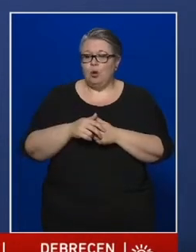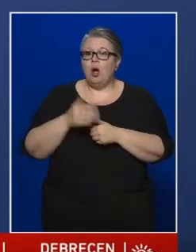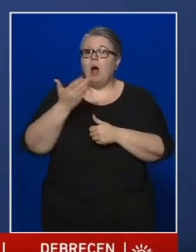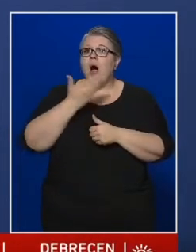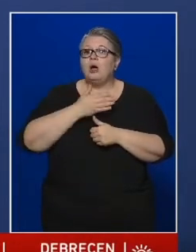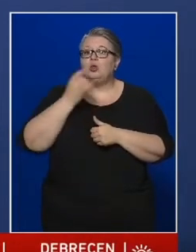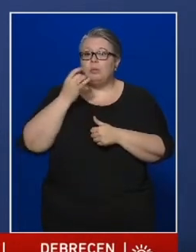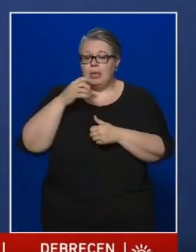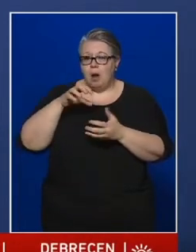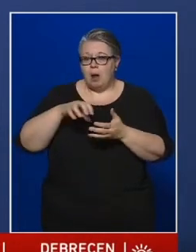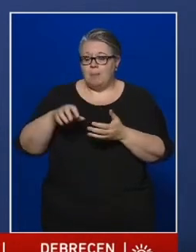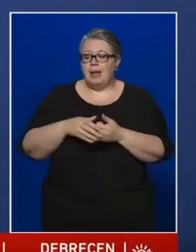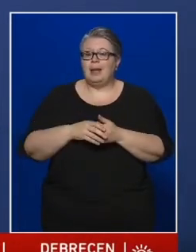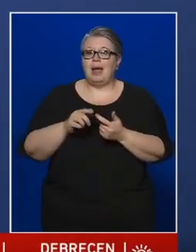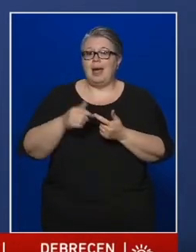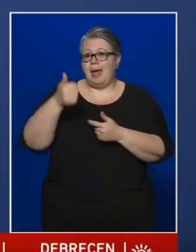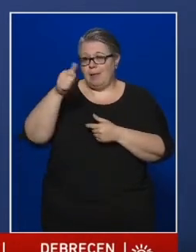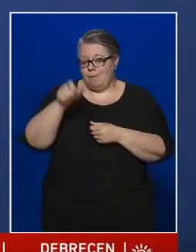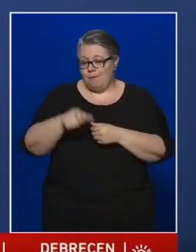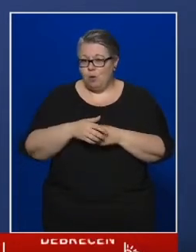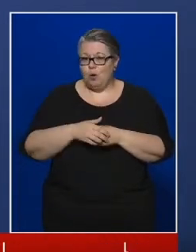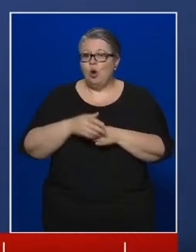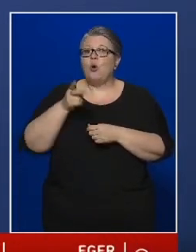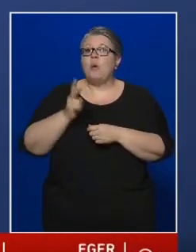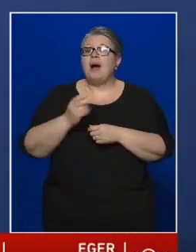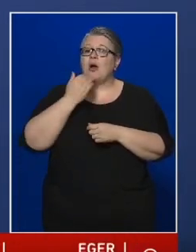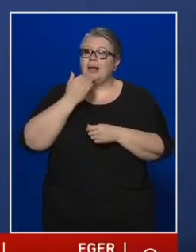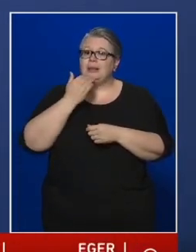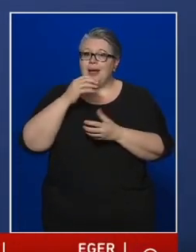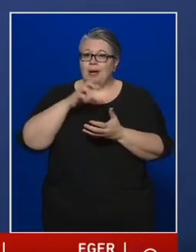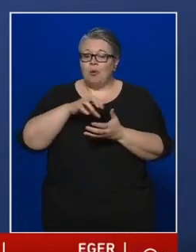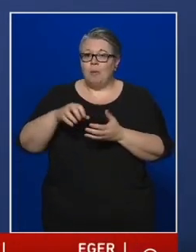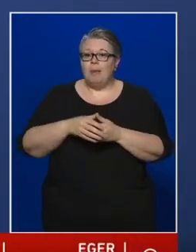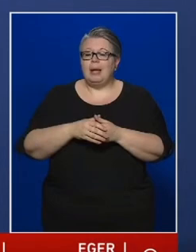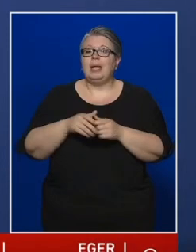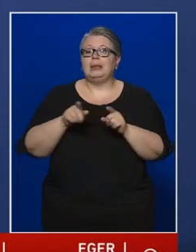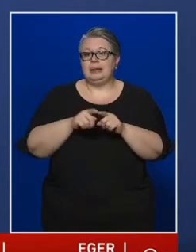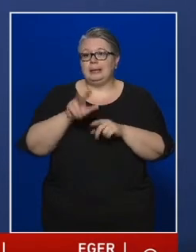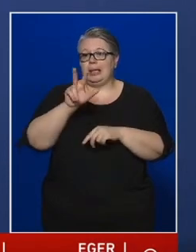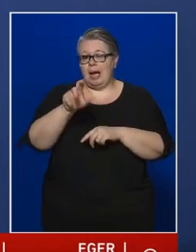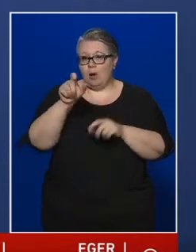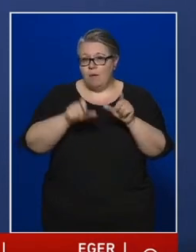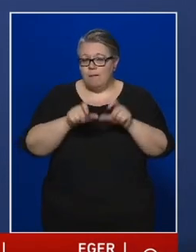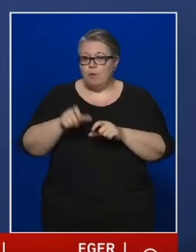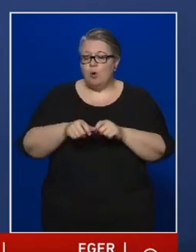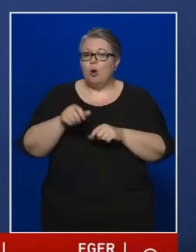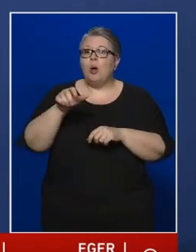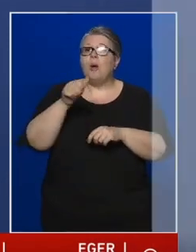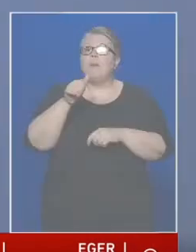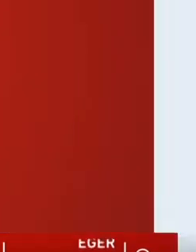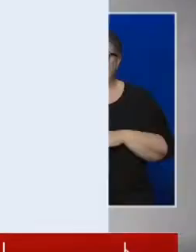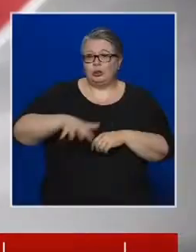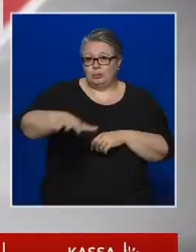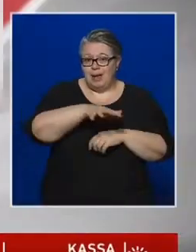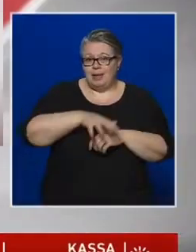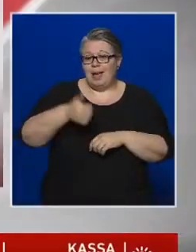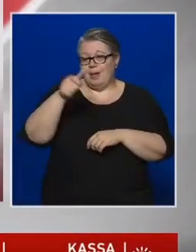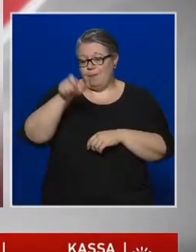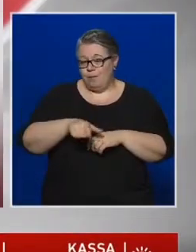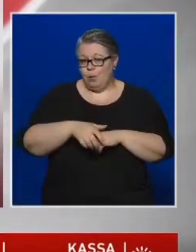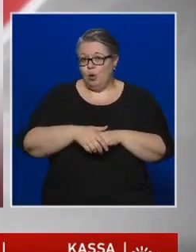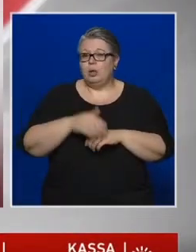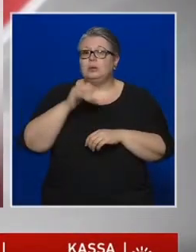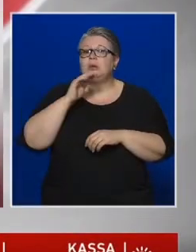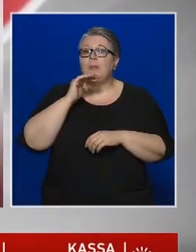Hajdumbihar megyéből egyet, Komárom-Esztergom megyéből szintén hármat, Pest megyéből egyfőt,